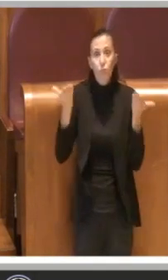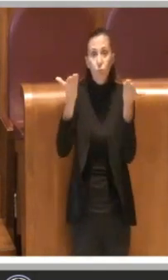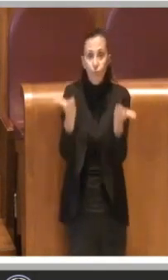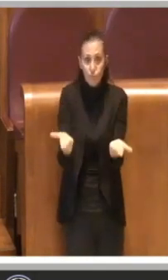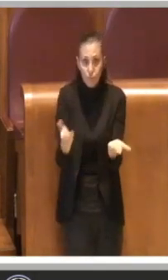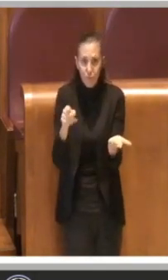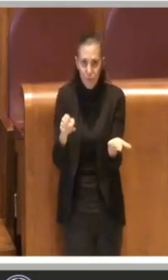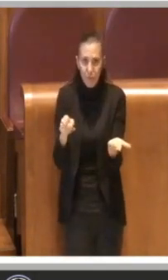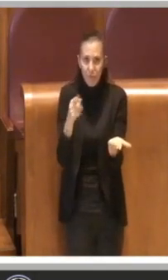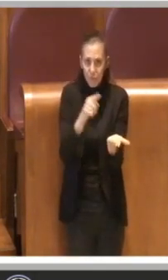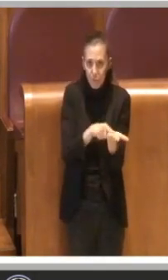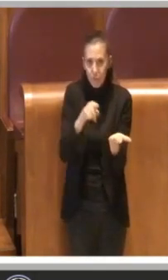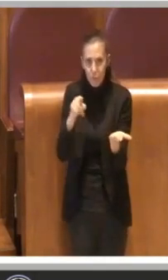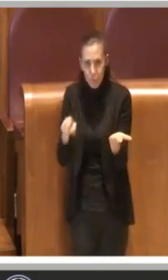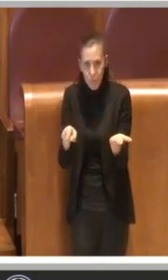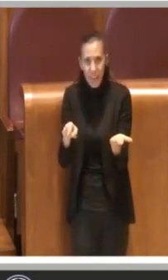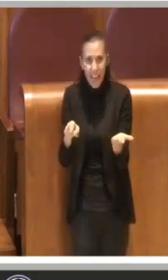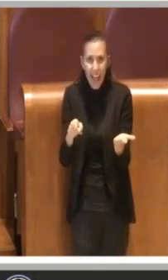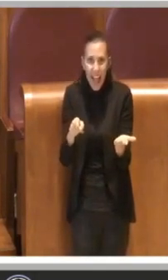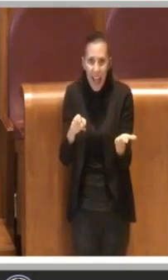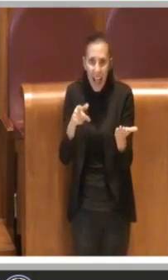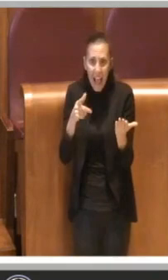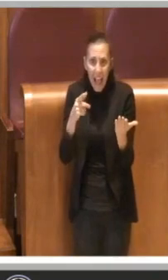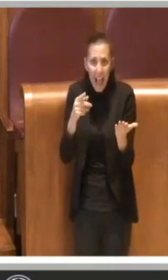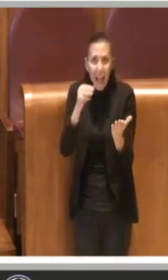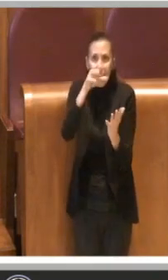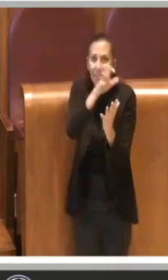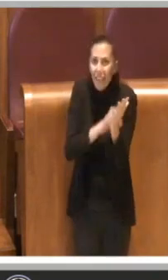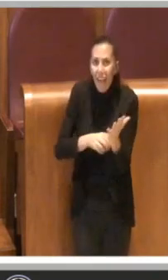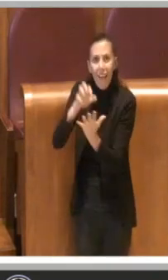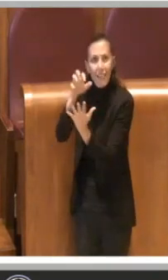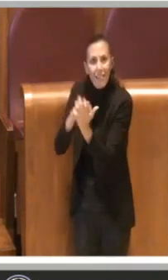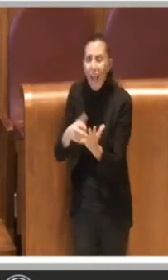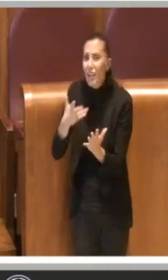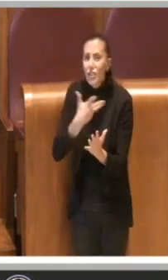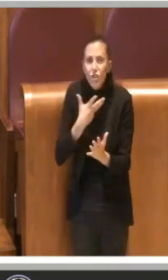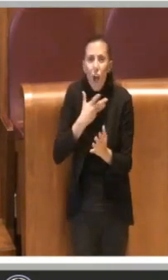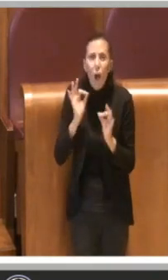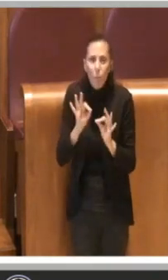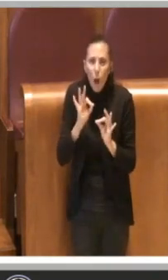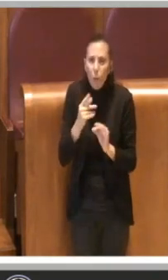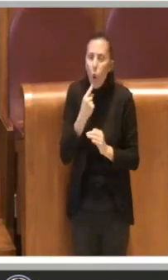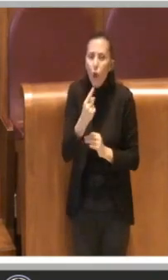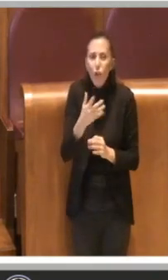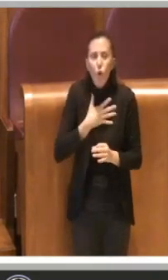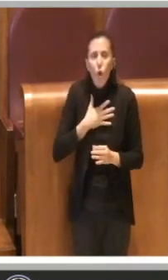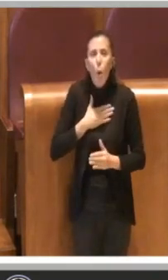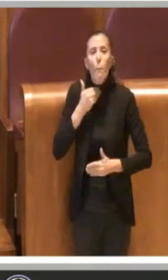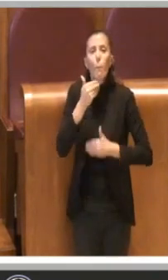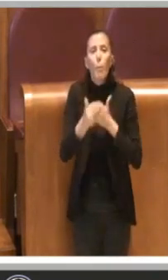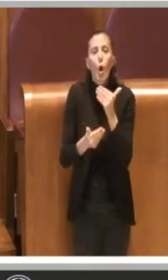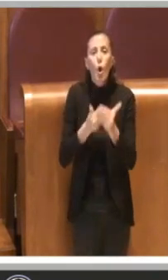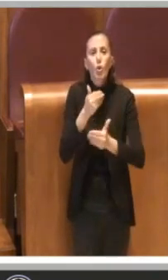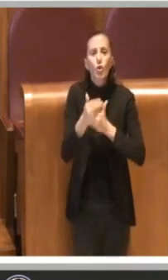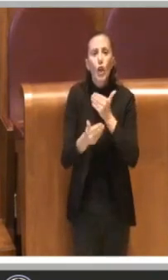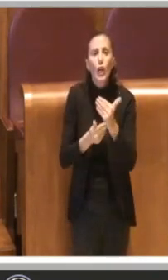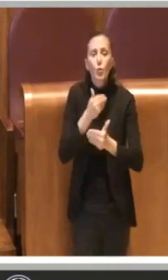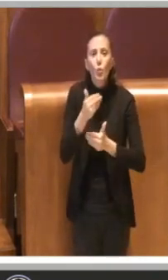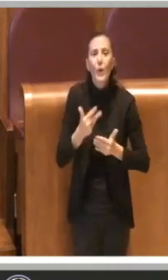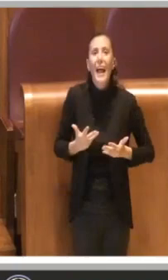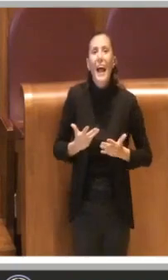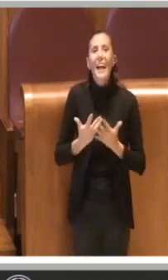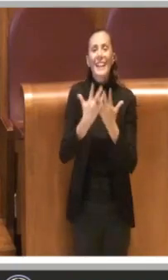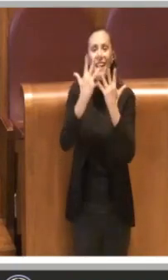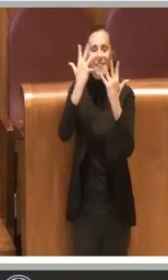proprio quello che ho detto io, che avanza tutto il gruppo, cioè procedure ad evidenza pubblica.